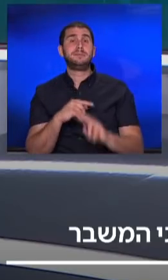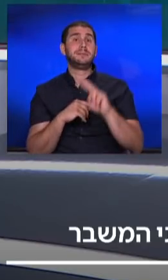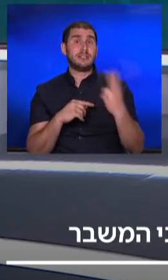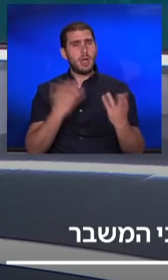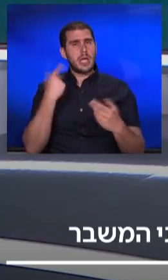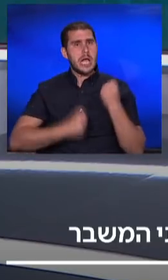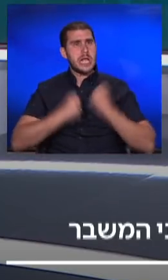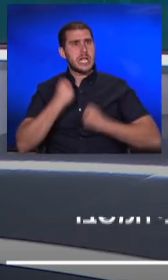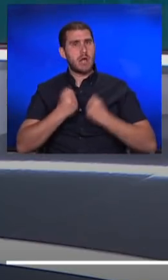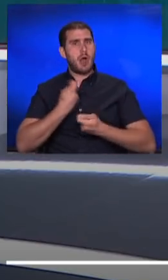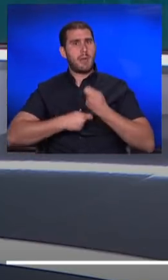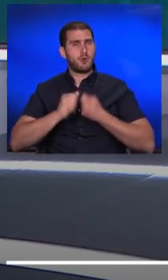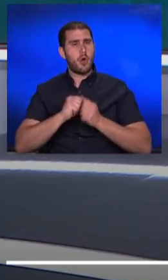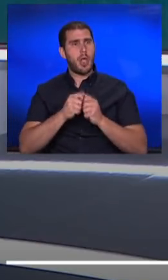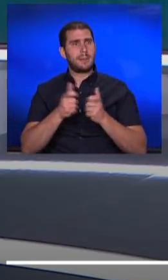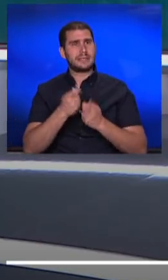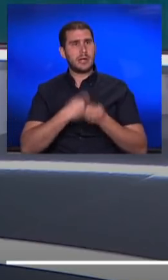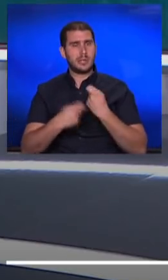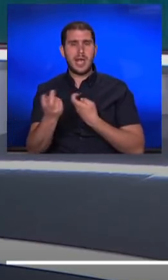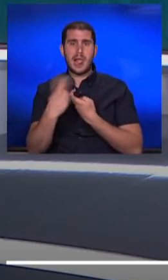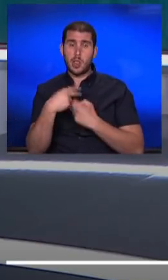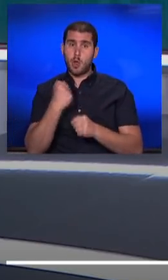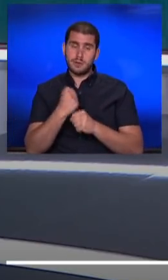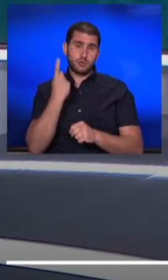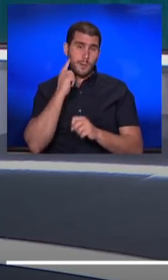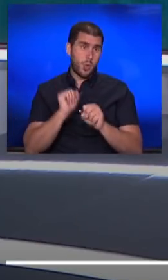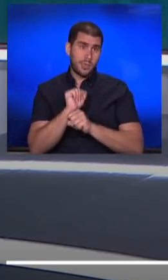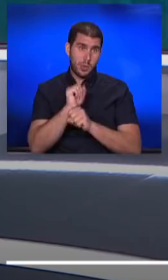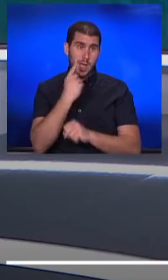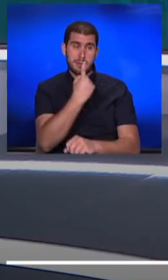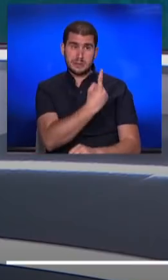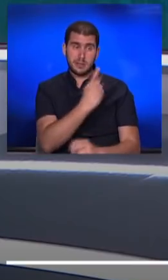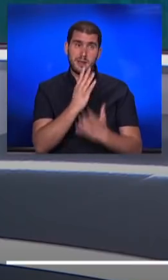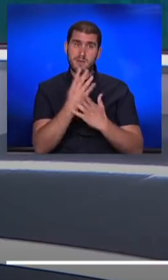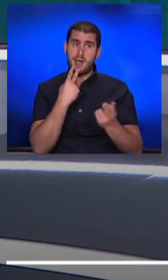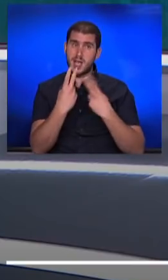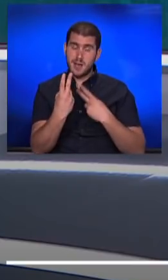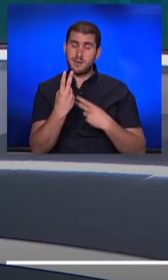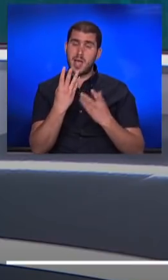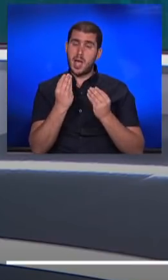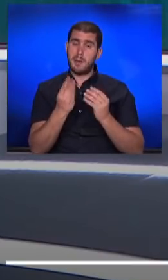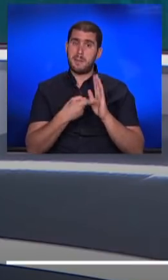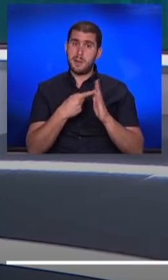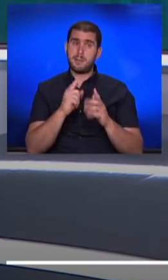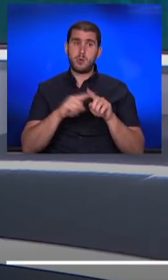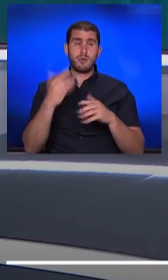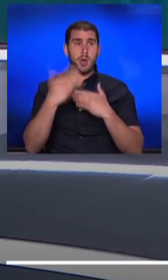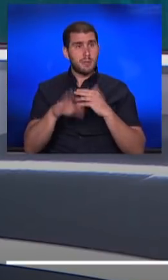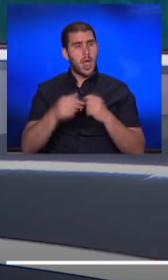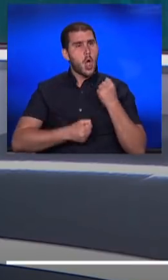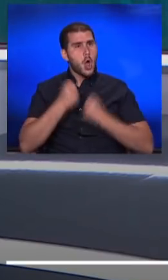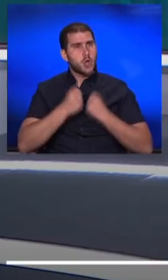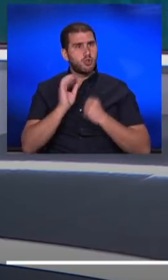קשה למשק או למגזר העסקי לקלוט עובדים, אני חושב ששמענו את הטענות, אני חושב שגם עד בעצמך התייחסת עליהם לא אחת בחודשים האחרונים, על הקושי של